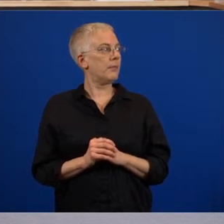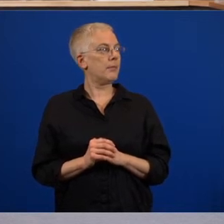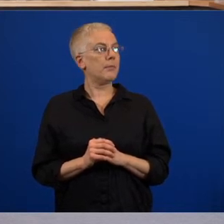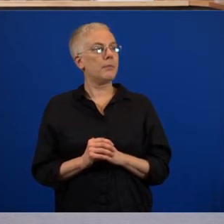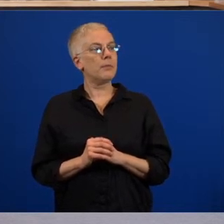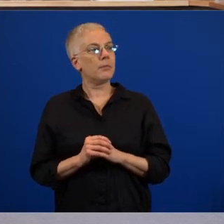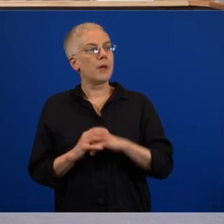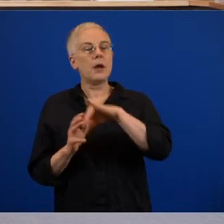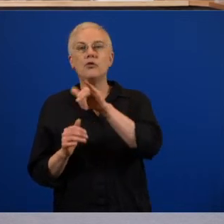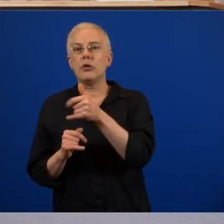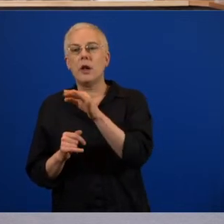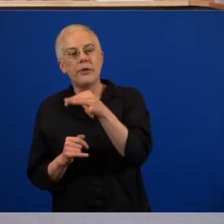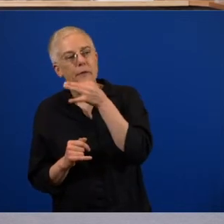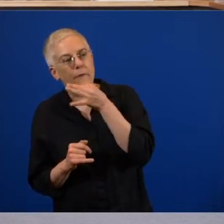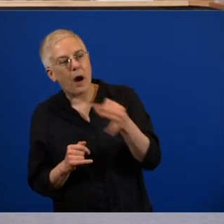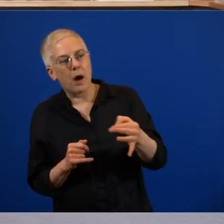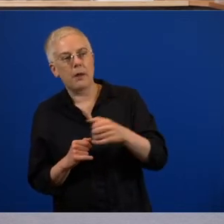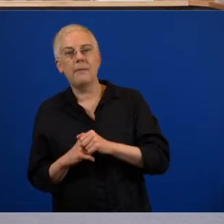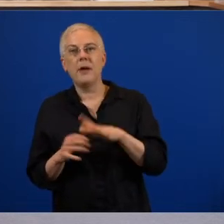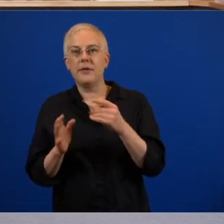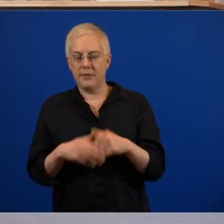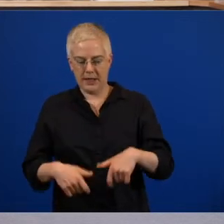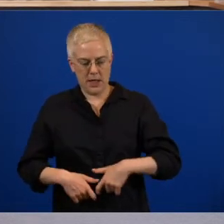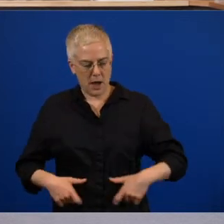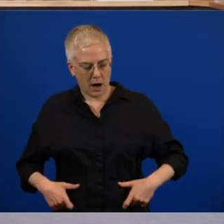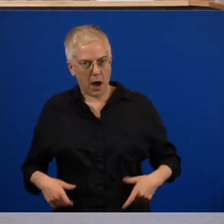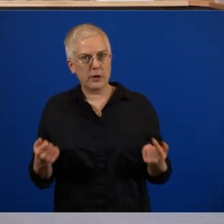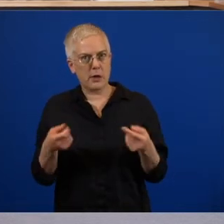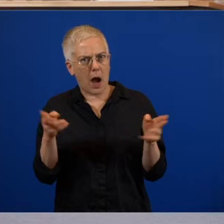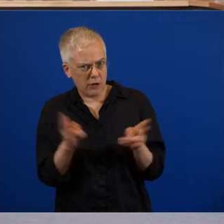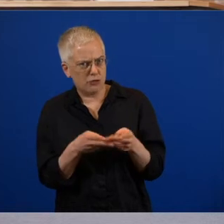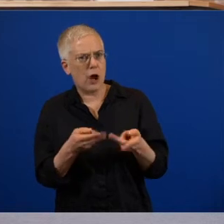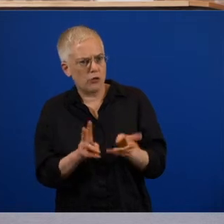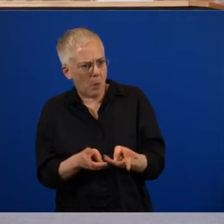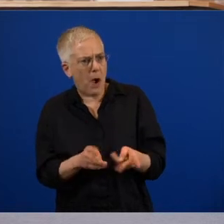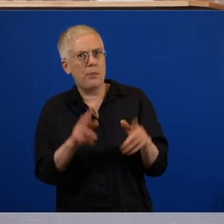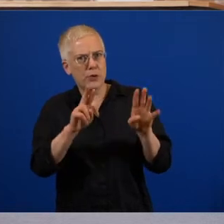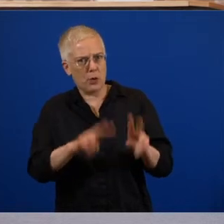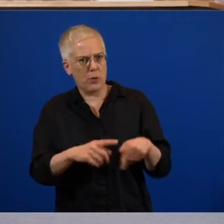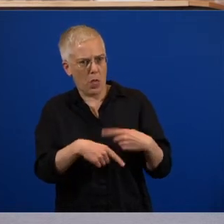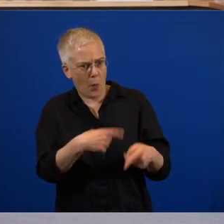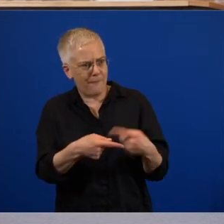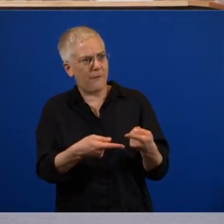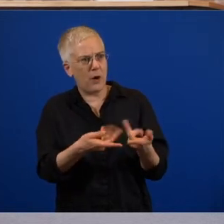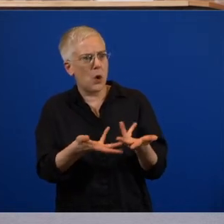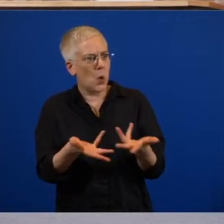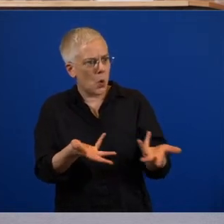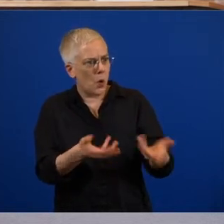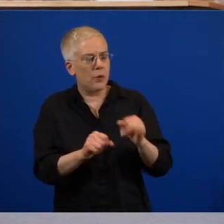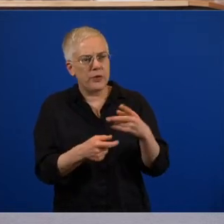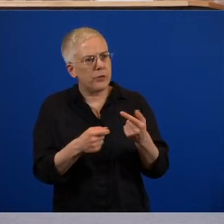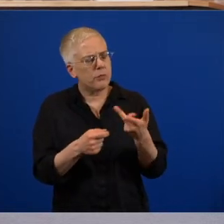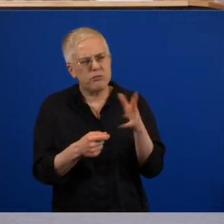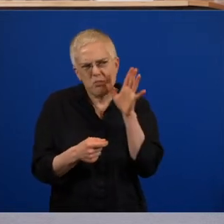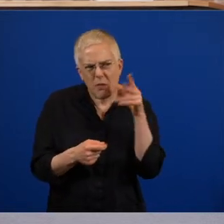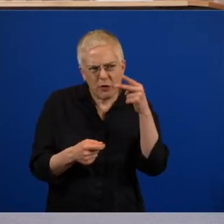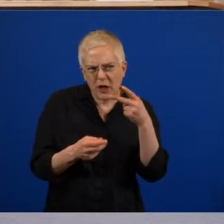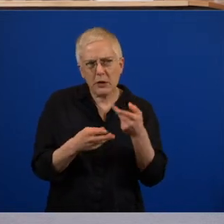Ich habe schon gehört, dass es da jetzt auch erstmal so weitergeht, aber vielleicht können Sie da nochmal den Eltern sagen, worauf sie sich da einstellen können.